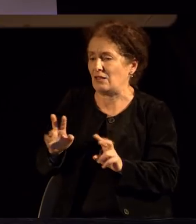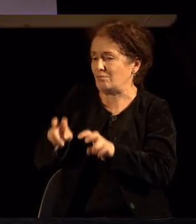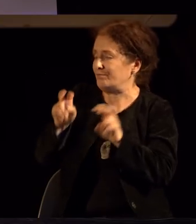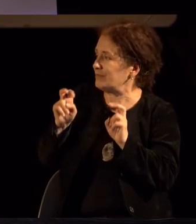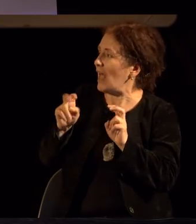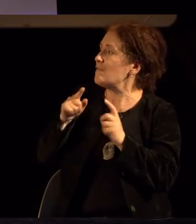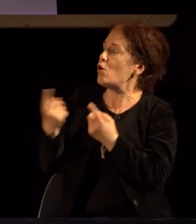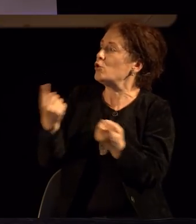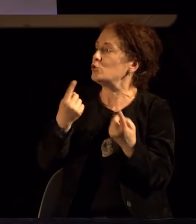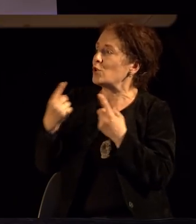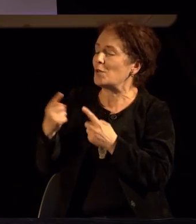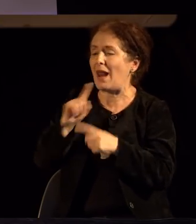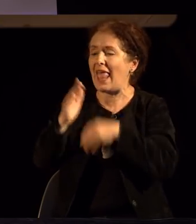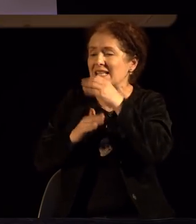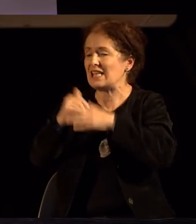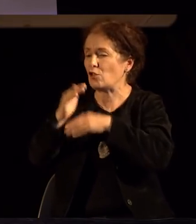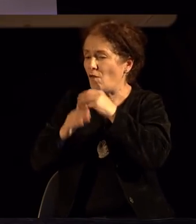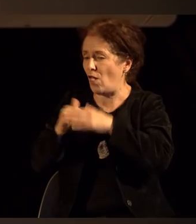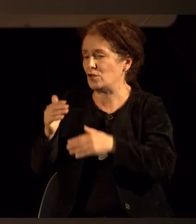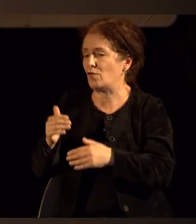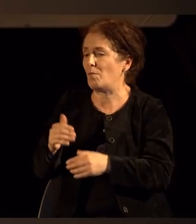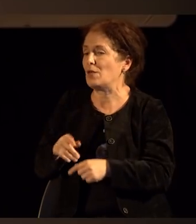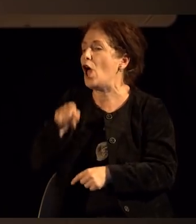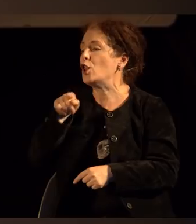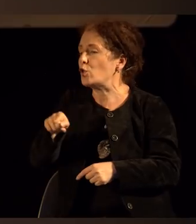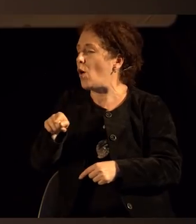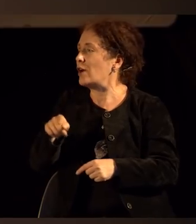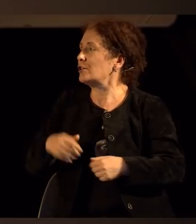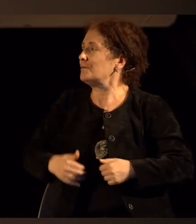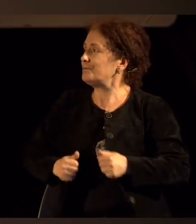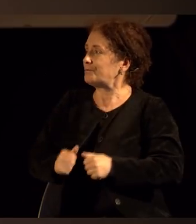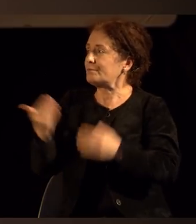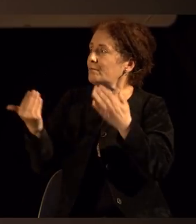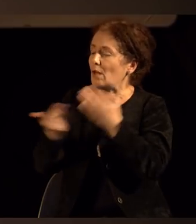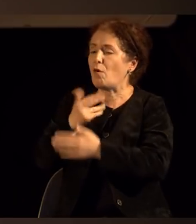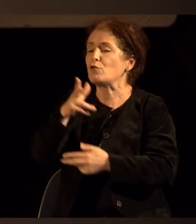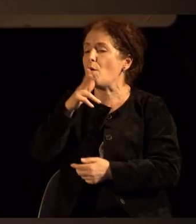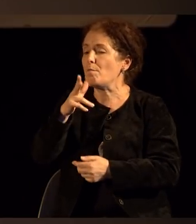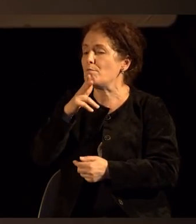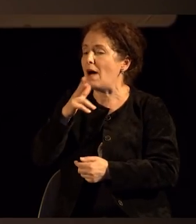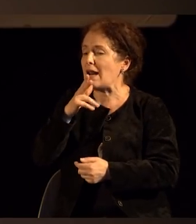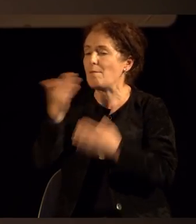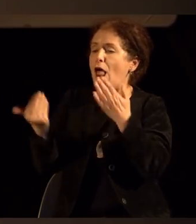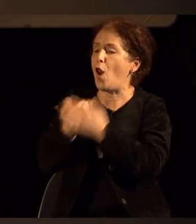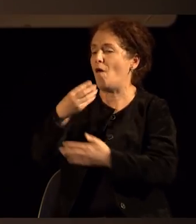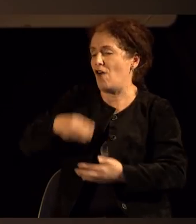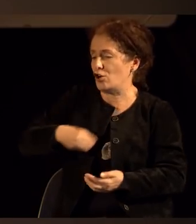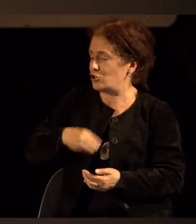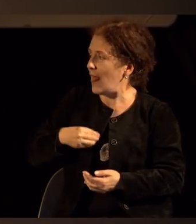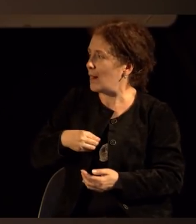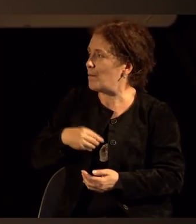во состојба на незадоволство. И тогашто, повторно ќе бараме нова желба,